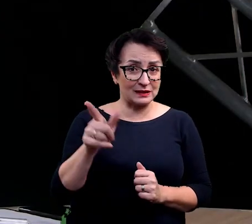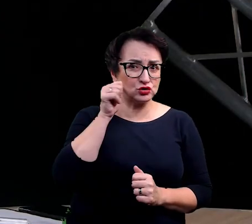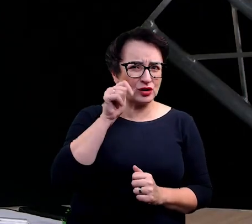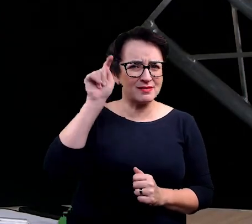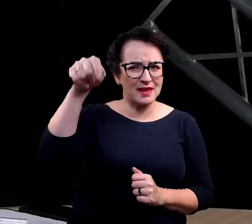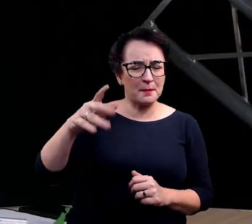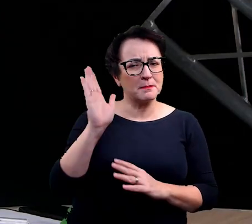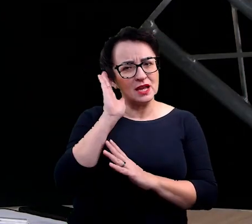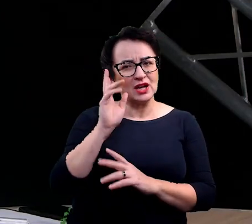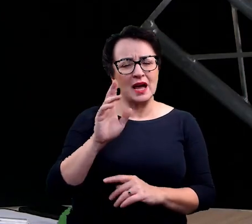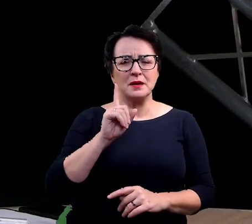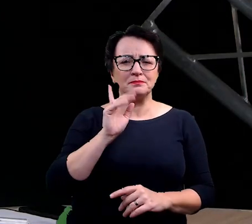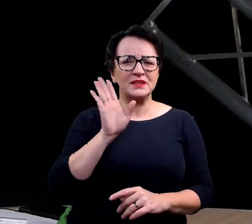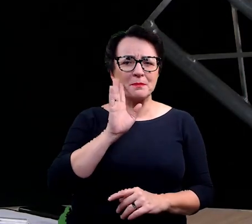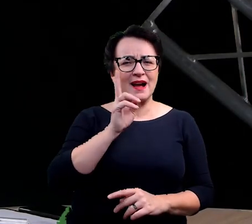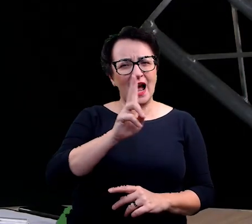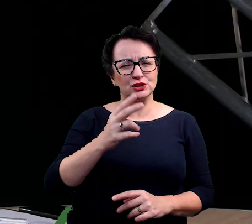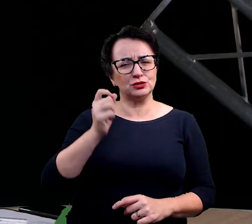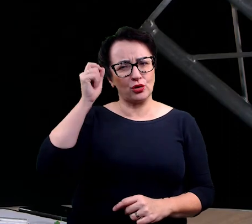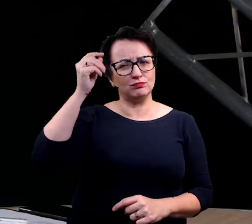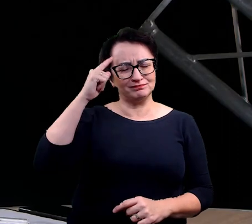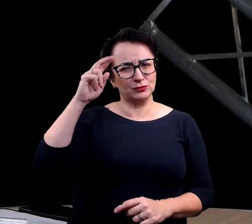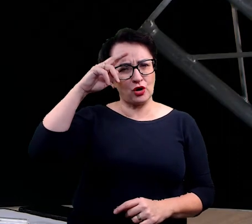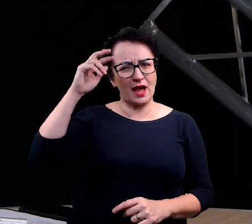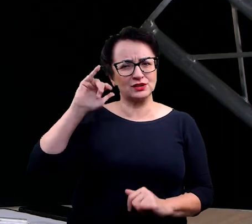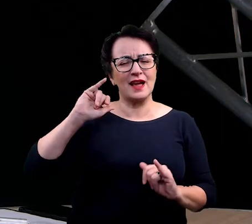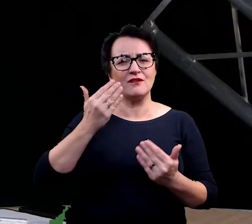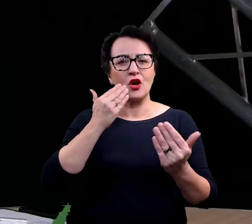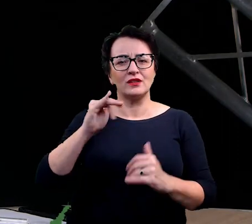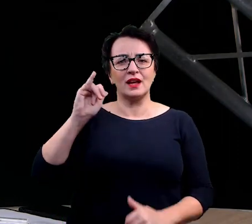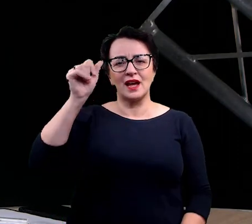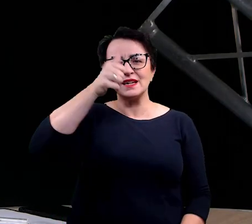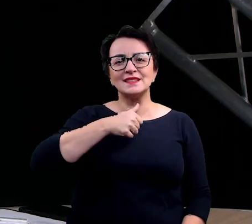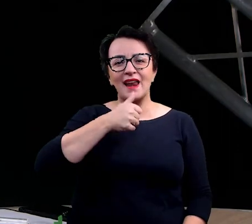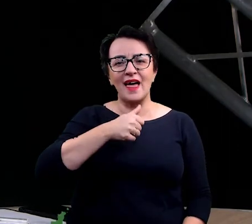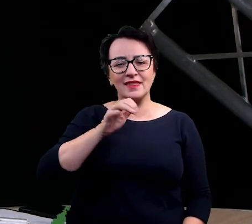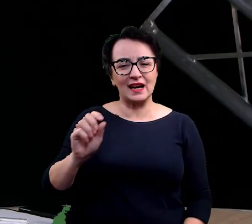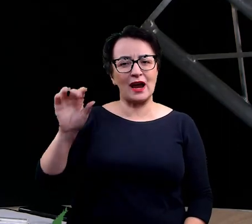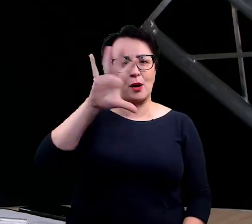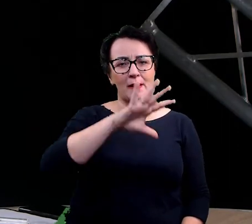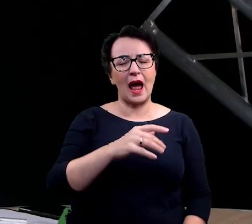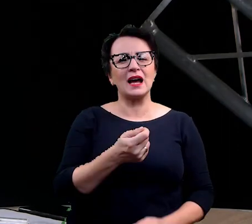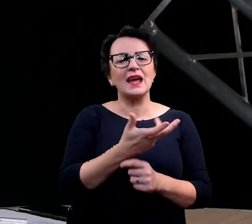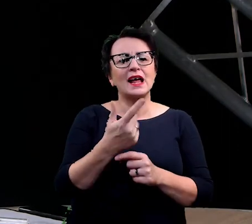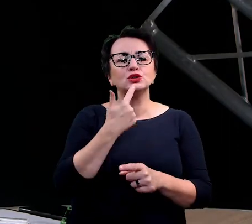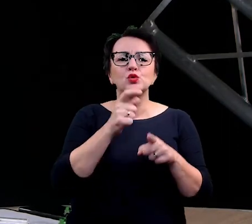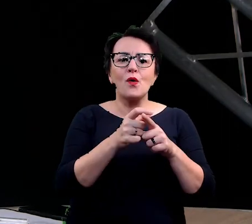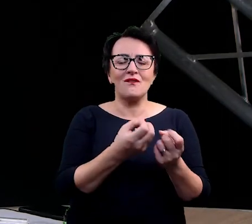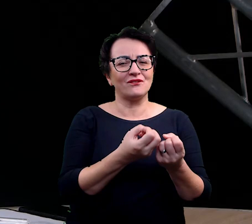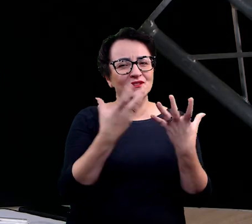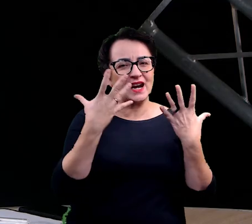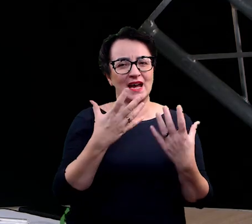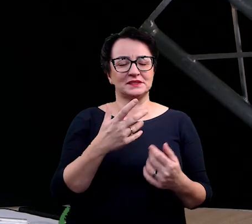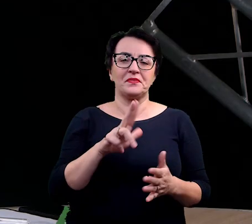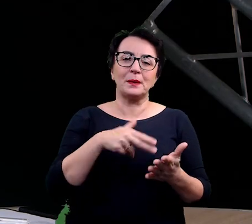kojarzy mniej więcej krajobraz Islandii, ale gdybyś w tej chwili mógł powiedzieć kilkoma słowami, czym jest krajobraz Islandii? Czym ci się charakteryzuje, z jakim